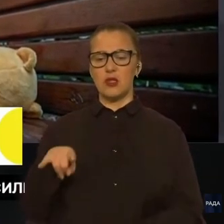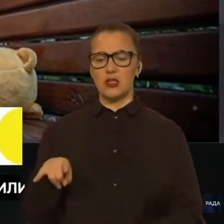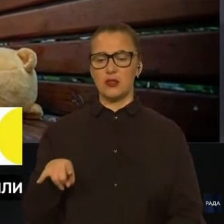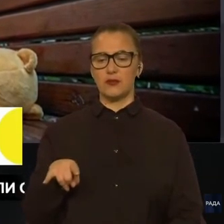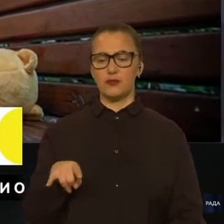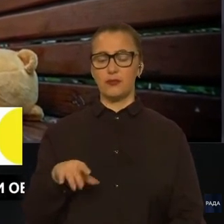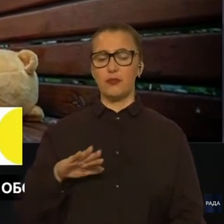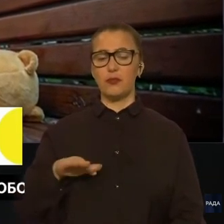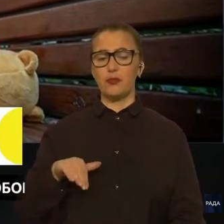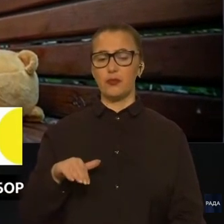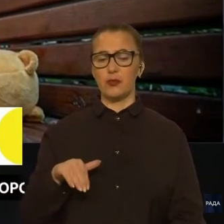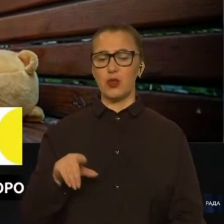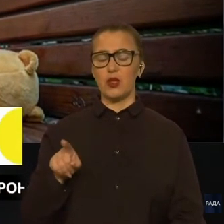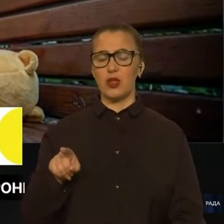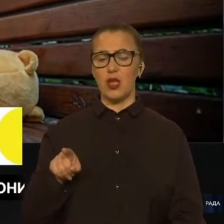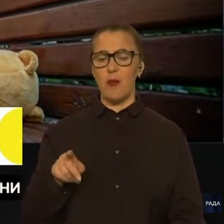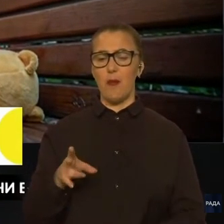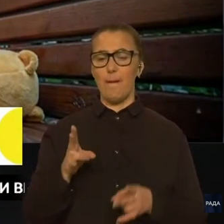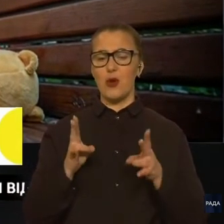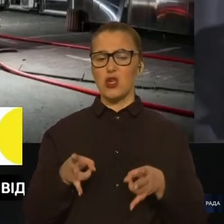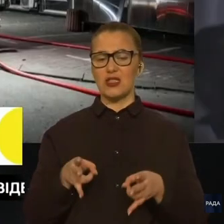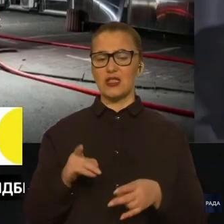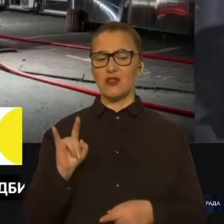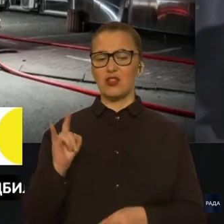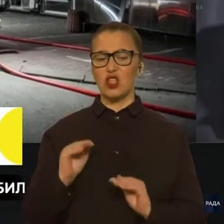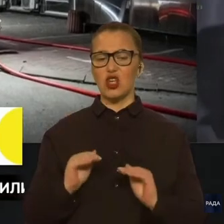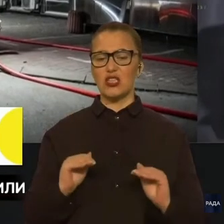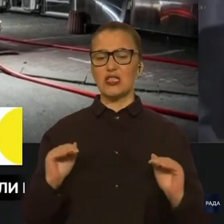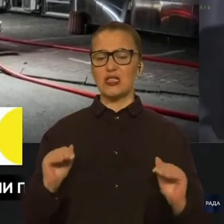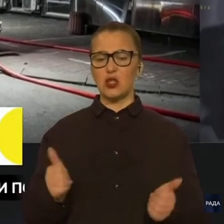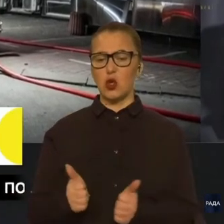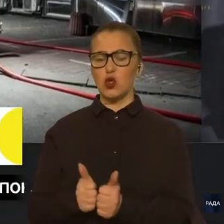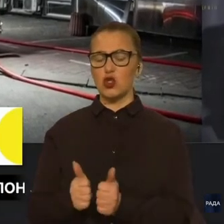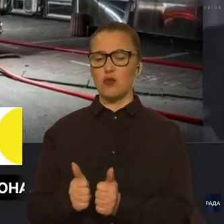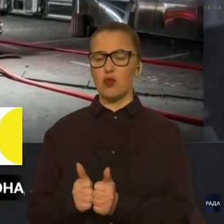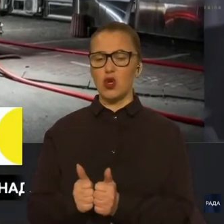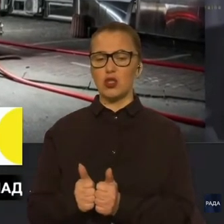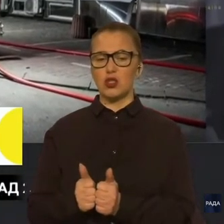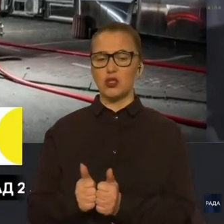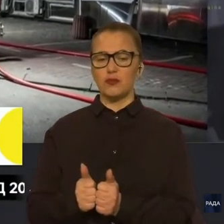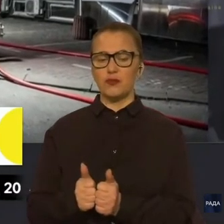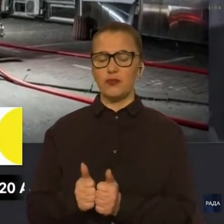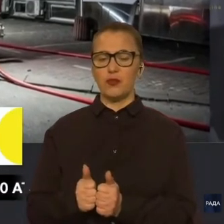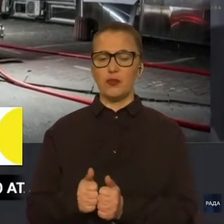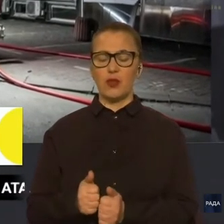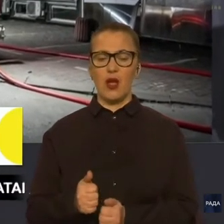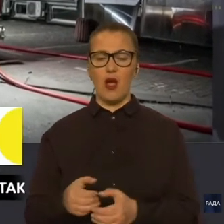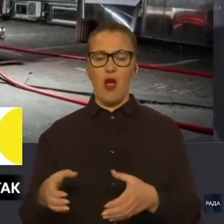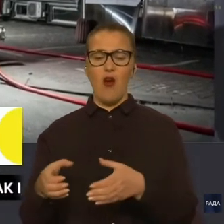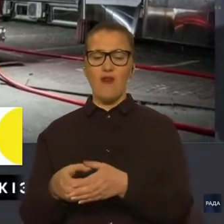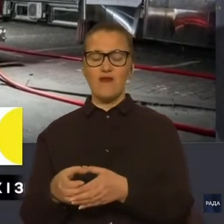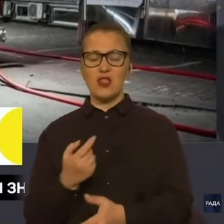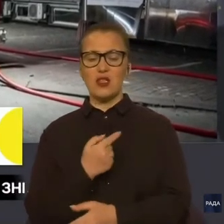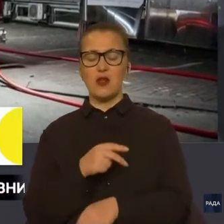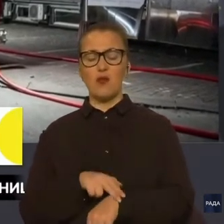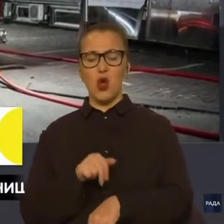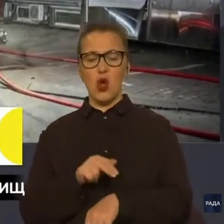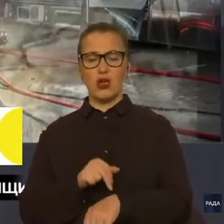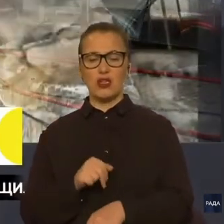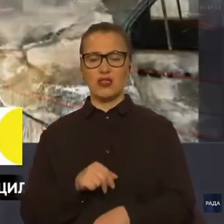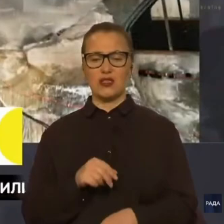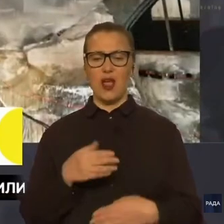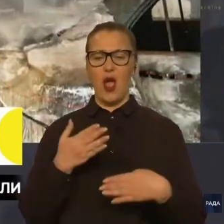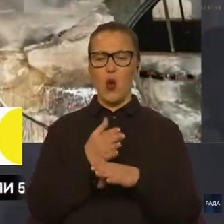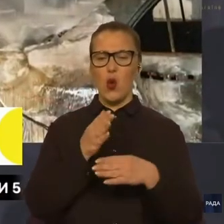Потім там постраждав дитячий садочок поруч дільниця поліції. Ну і, власне, уламки падали